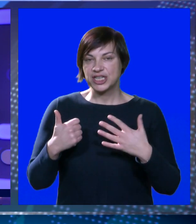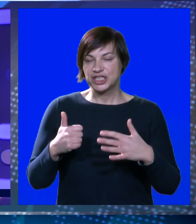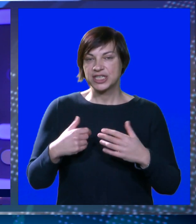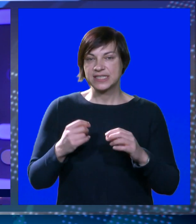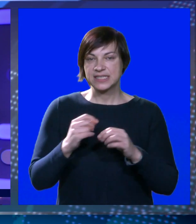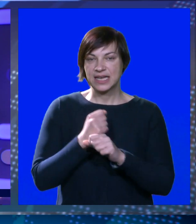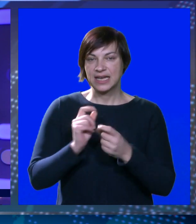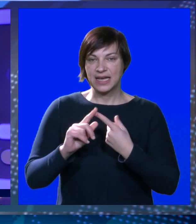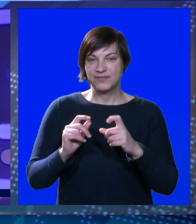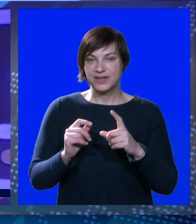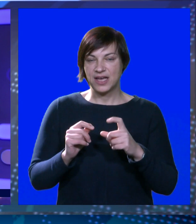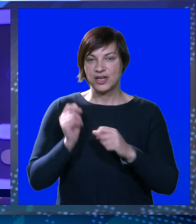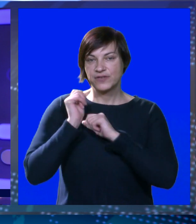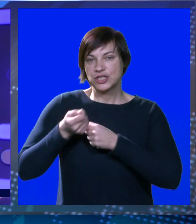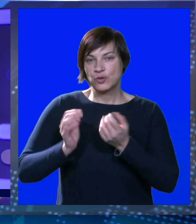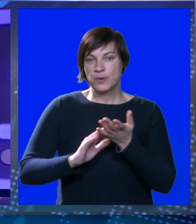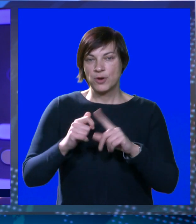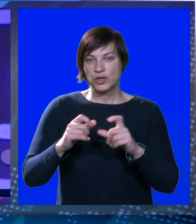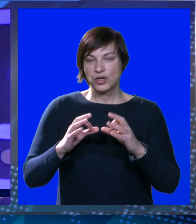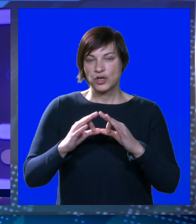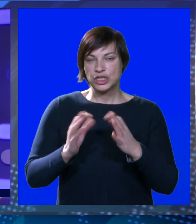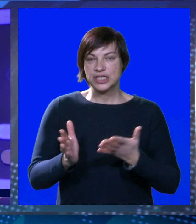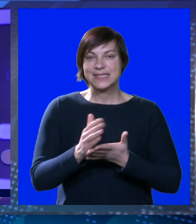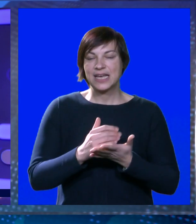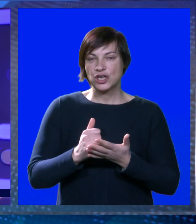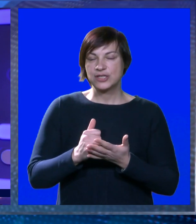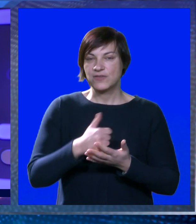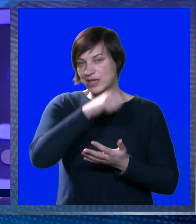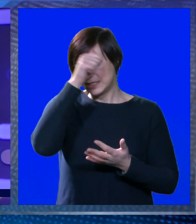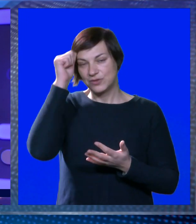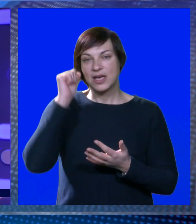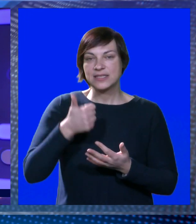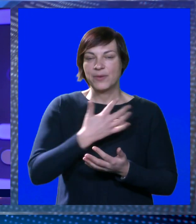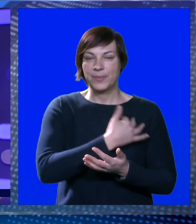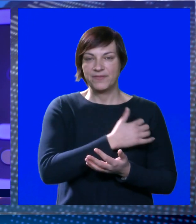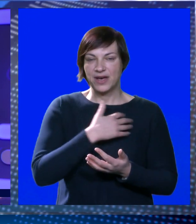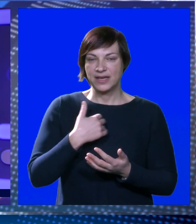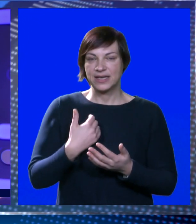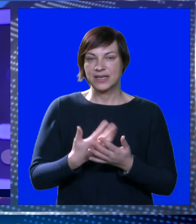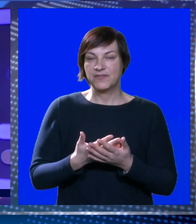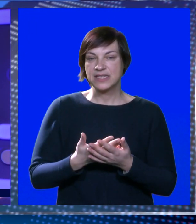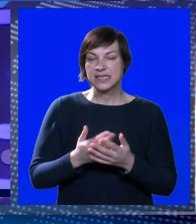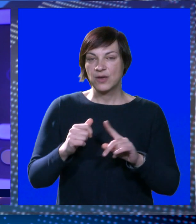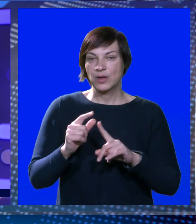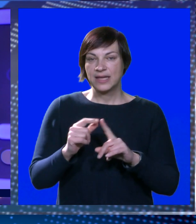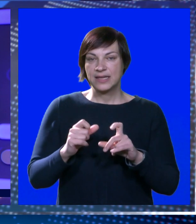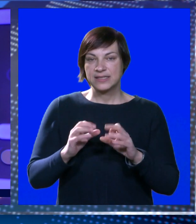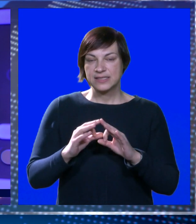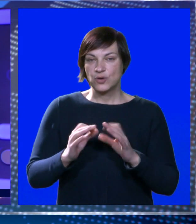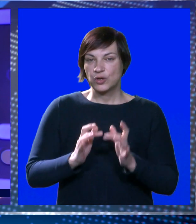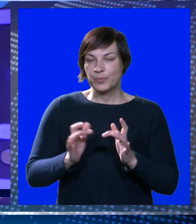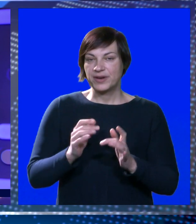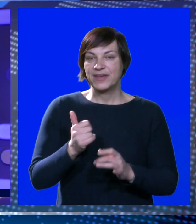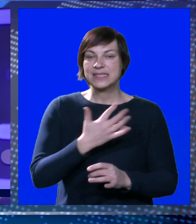te Ivana Gavranović iz džudokluba Mokošica osvojili su naslove prvaka Krovatske u kadetskoj konkurenciji,